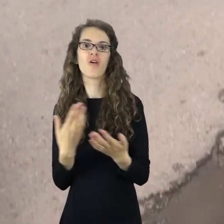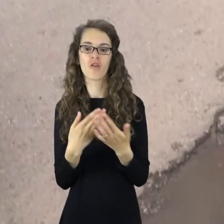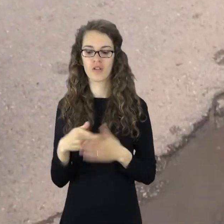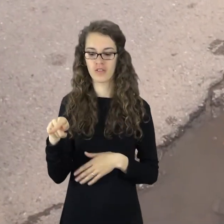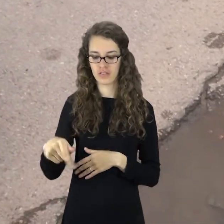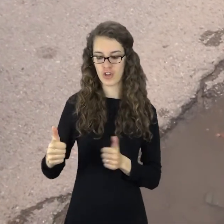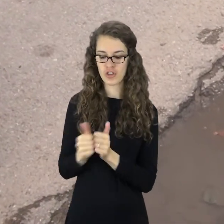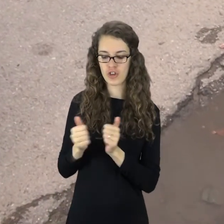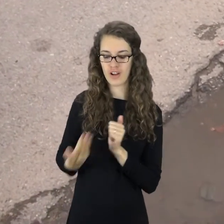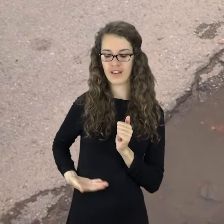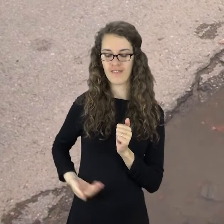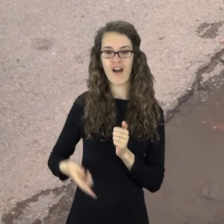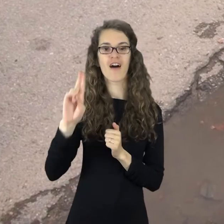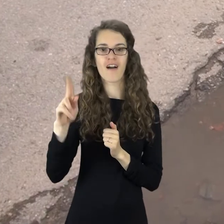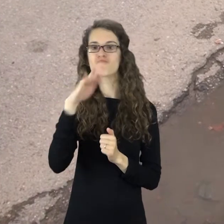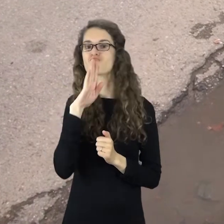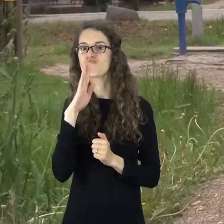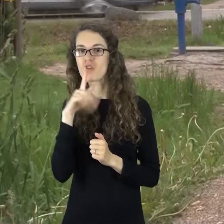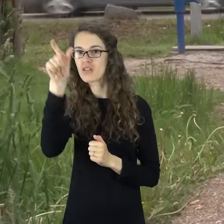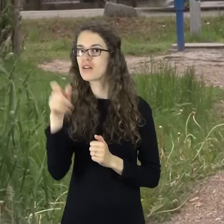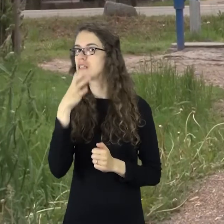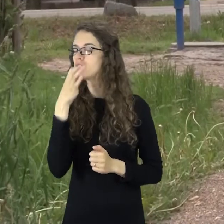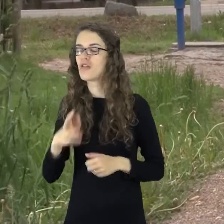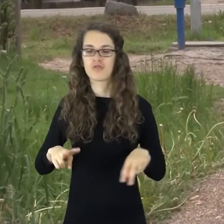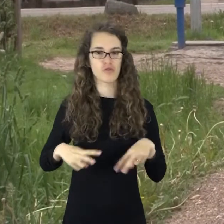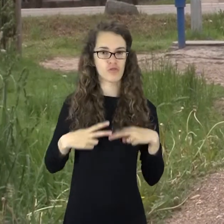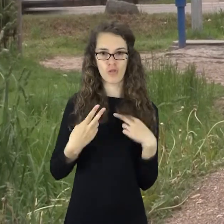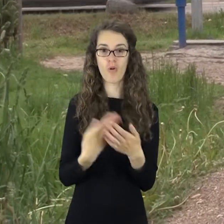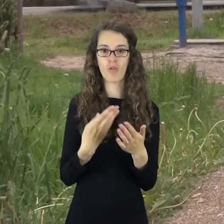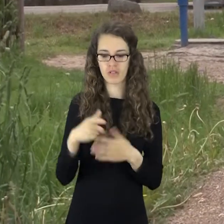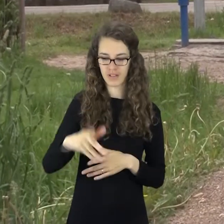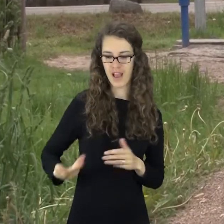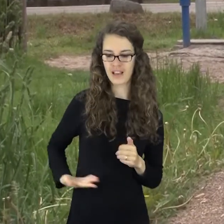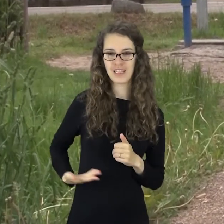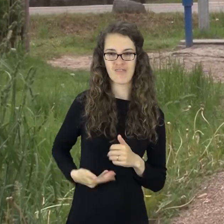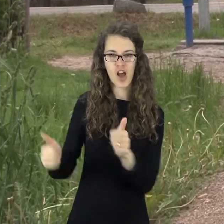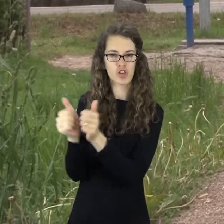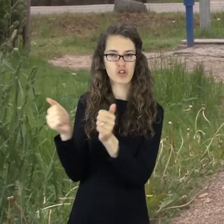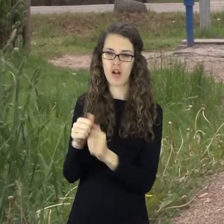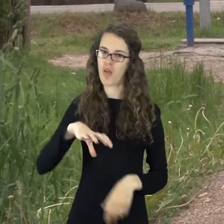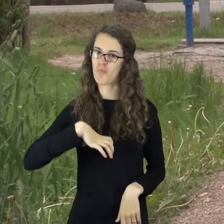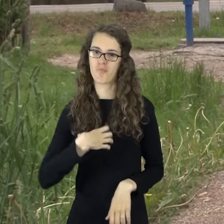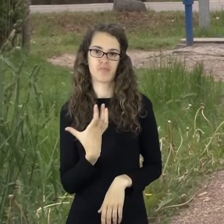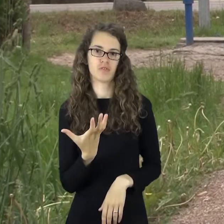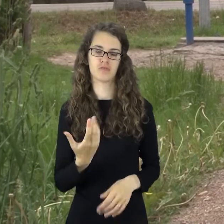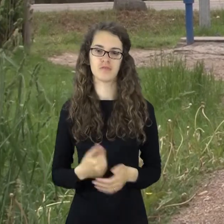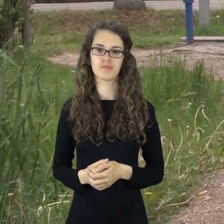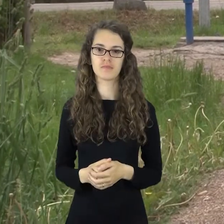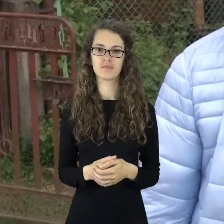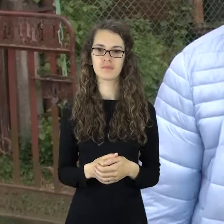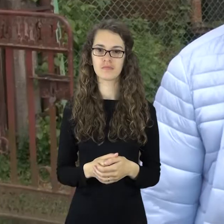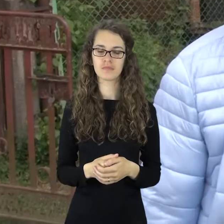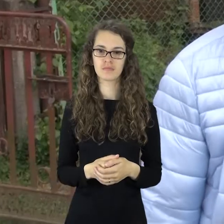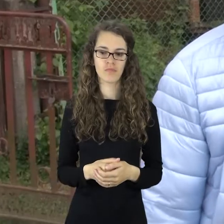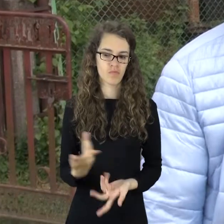gyventoje drosiu ten neslėpia džiaugsmo. Mat gyvenimas Grėtašios kolonėlės pasakios, jau seniai tapės tiesiog ošmaru.